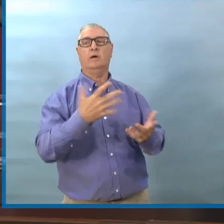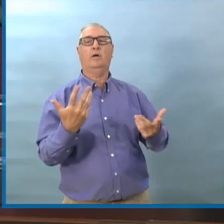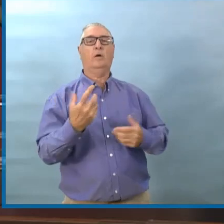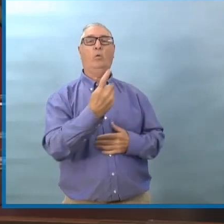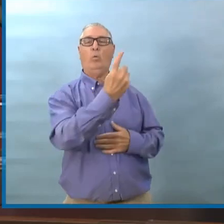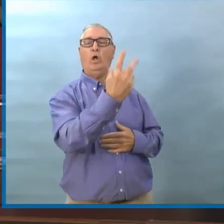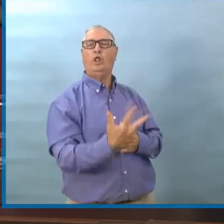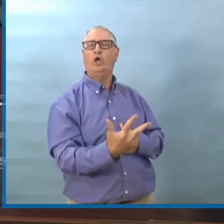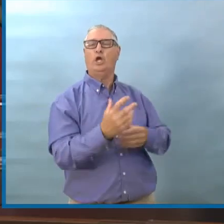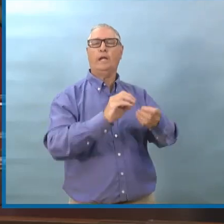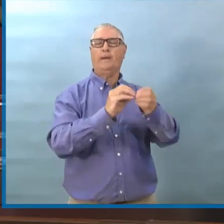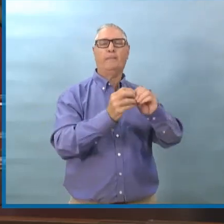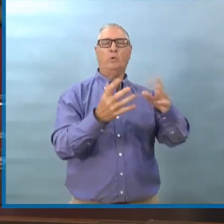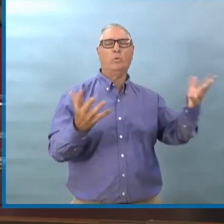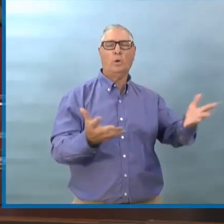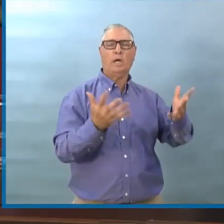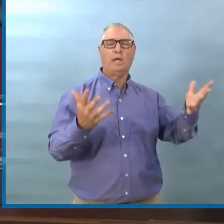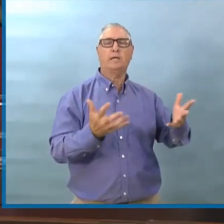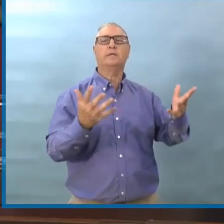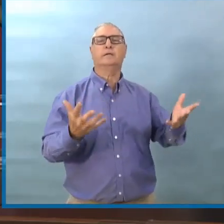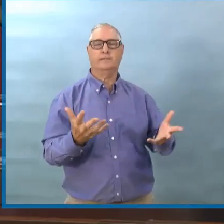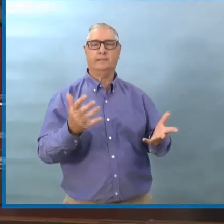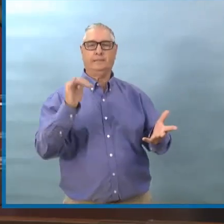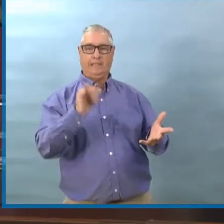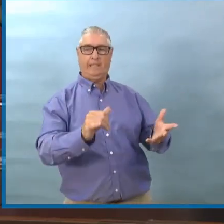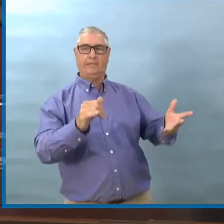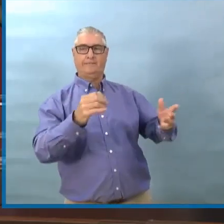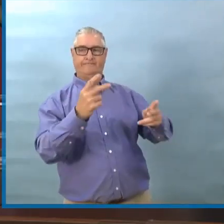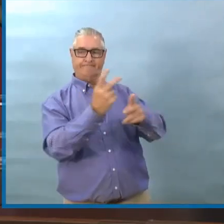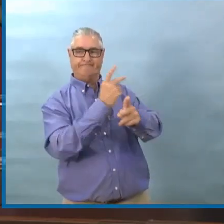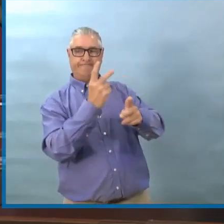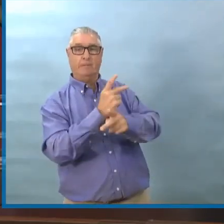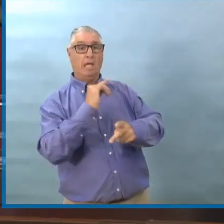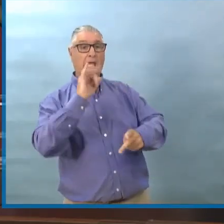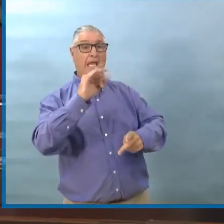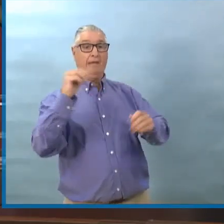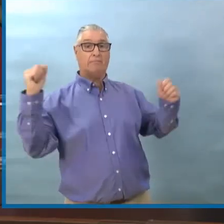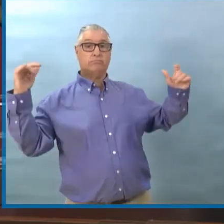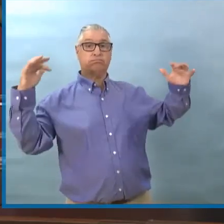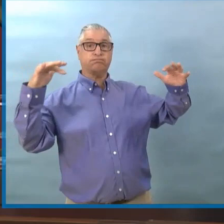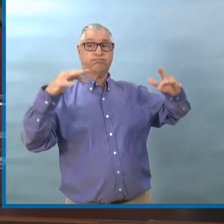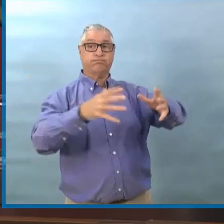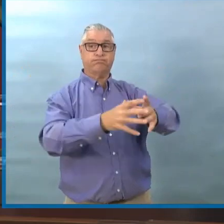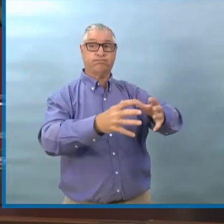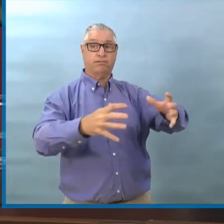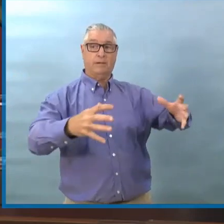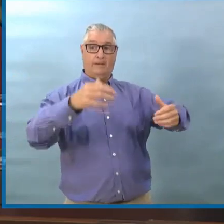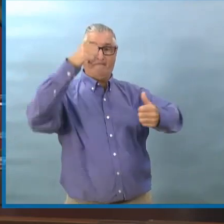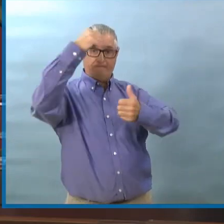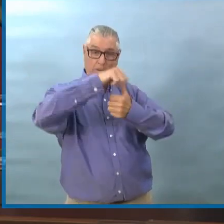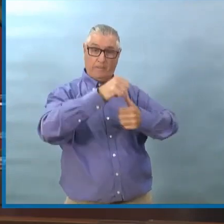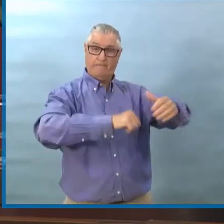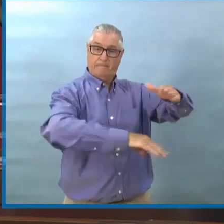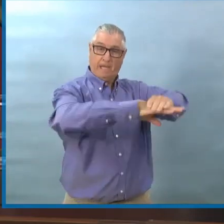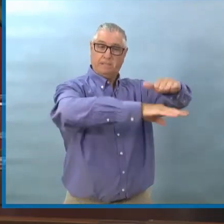Et tandis que les groupes deviennent de plus en plus gros, gérer ces groupes est de plus en plus difficile.